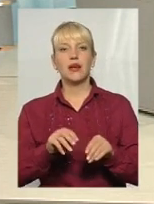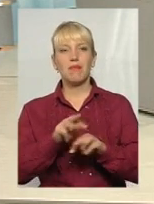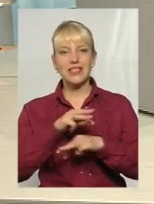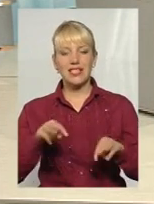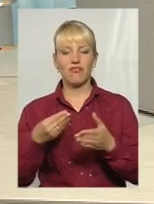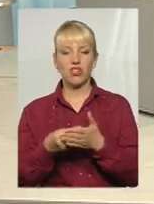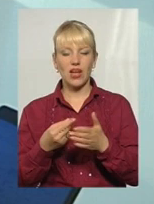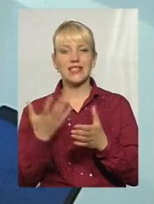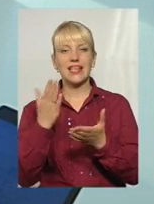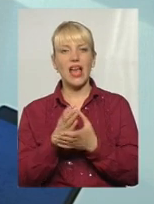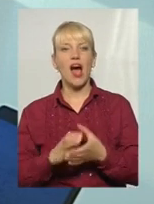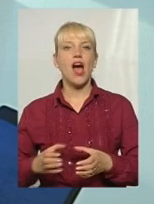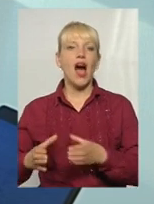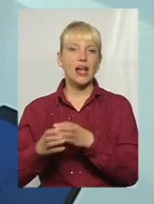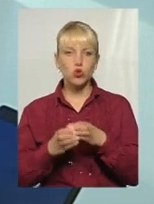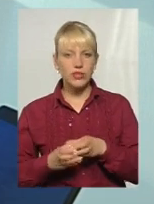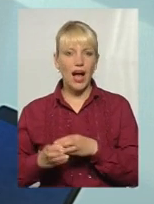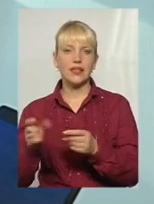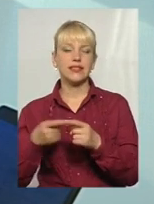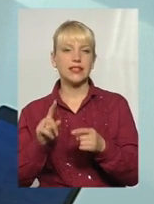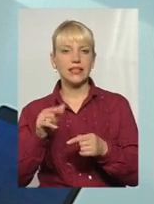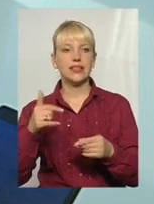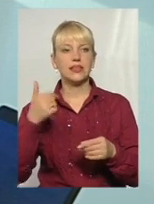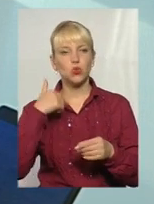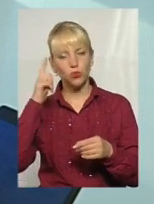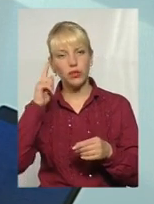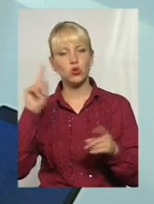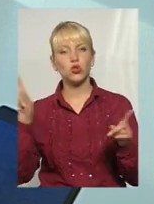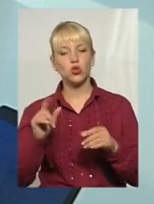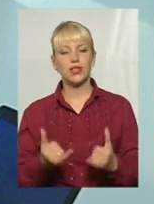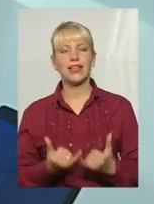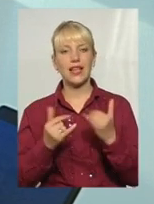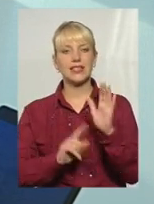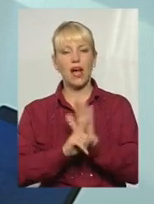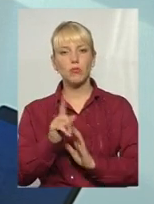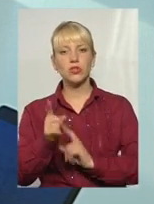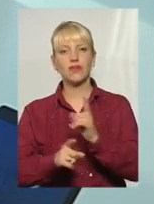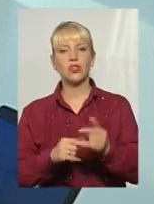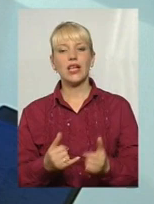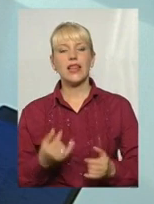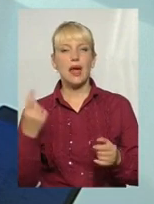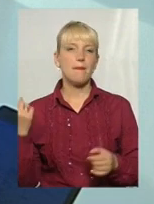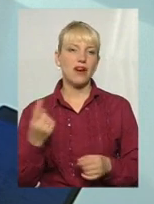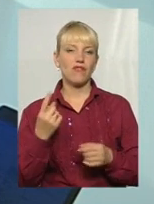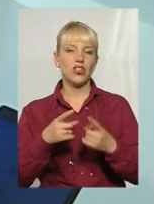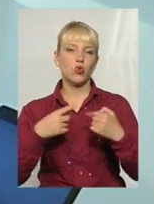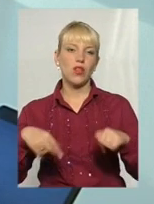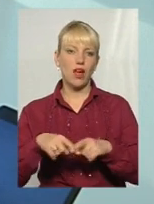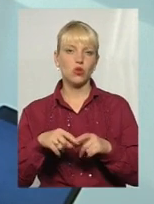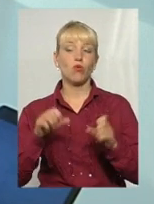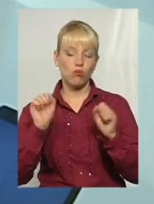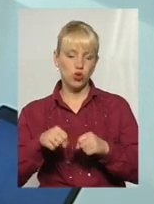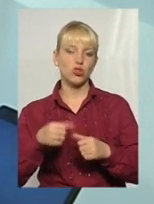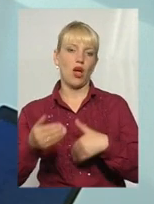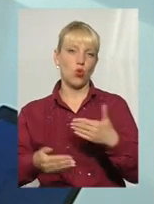якраз оці речі допрацювати, я думаю, для запуску реформи, для первинного ланку, в принципі, рухатись